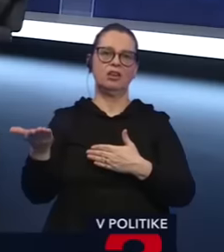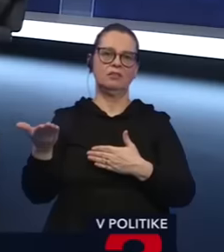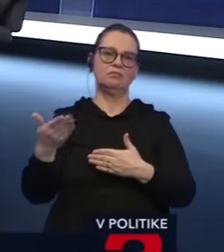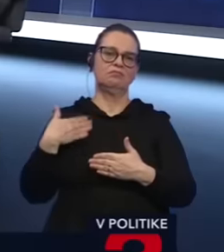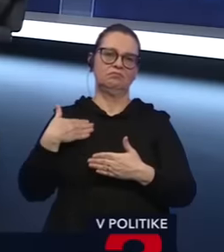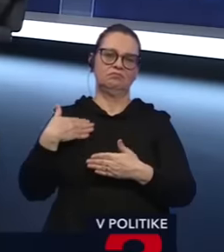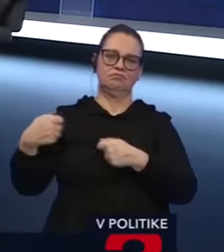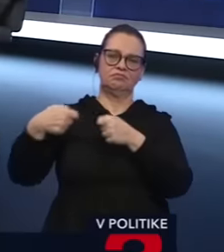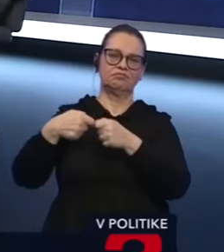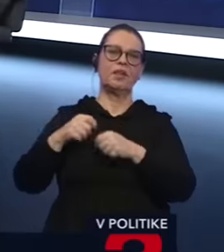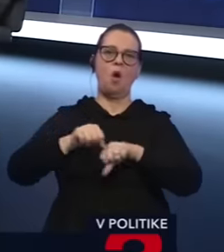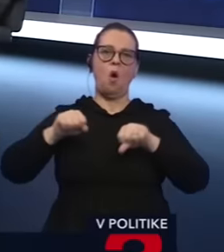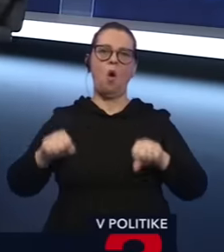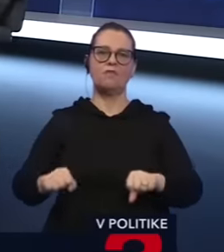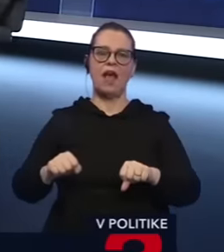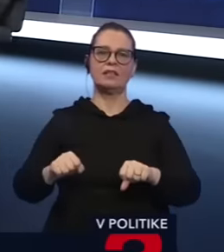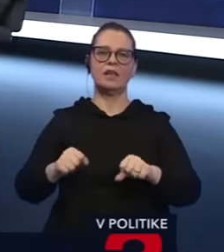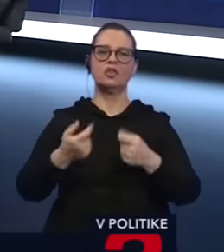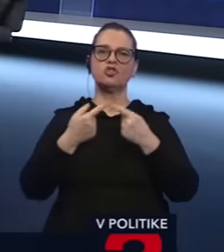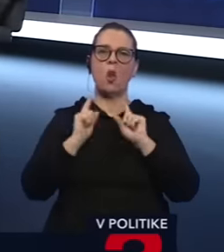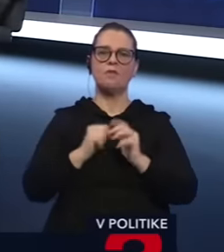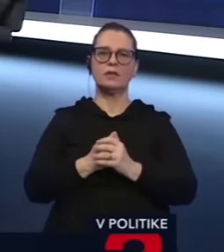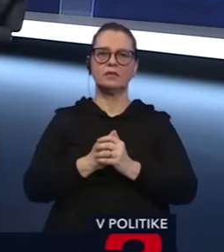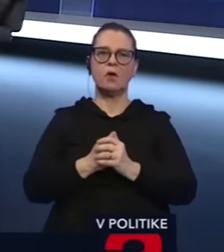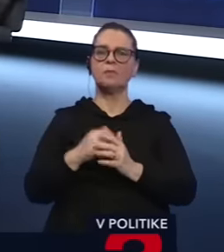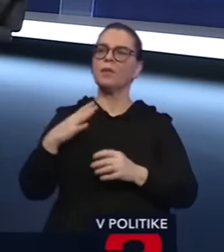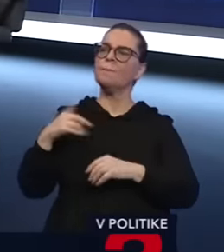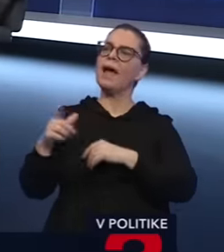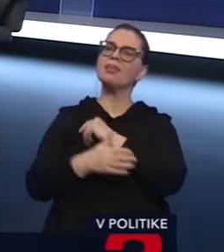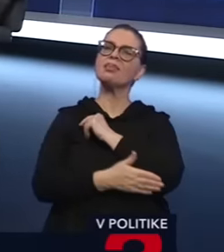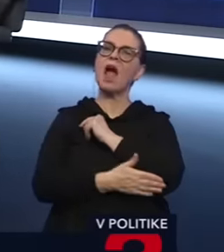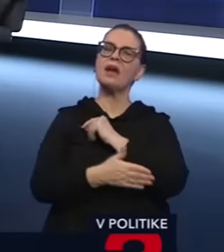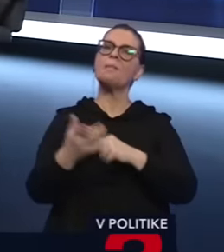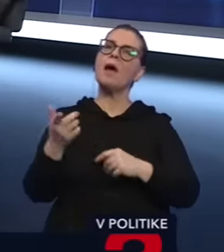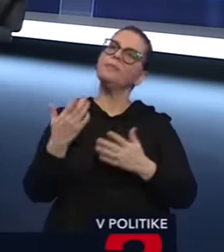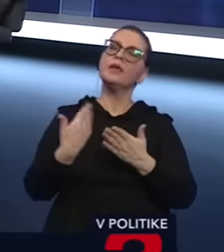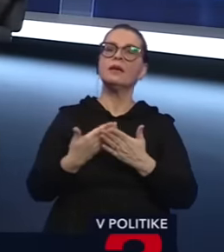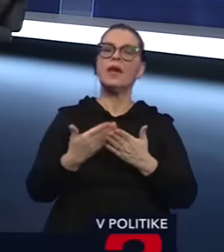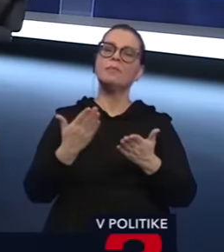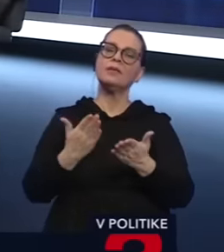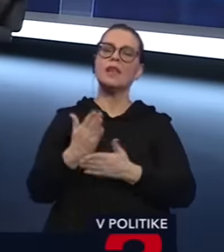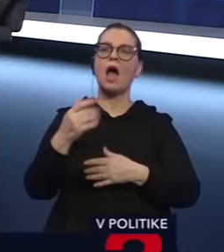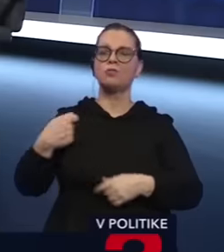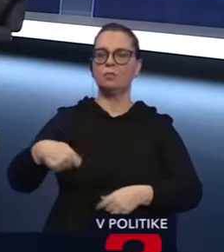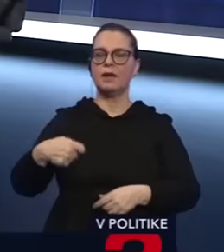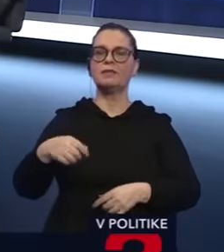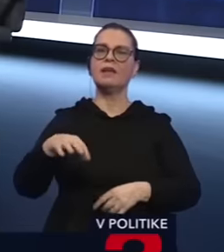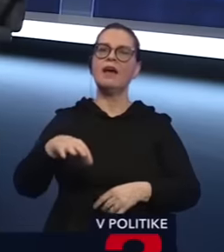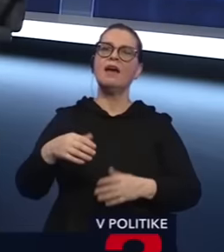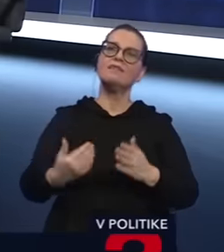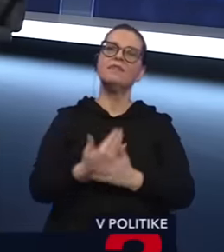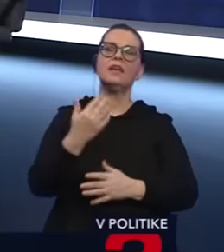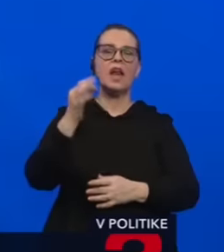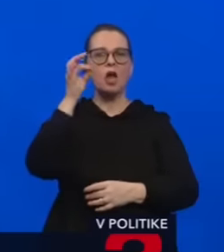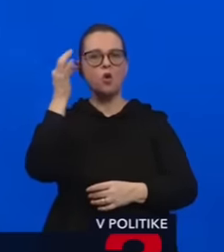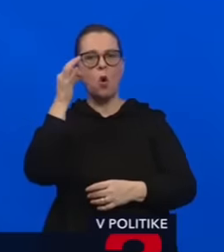Pán vicepremiér, čo bude robiť koalícia, ak by sa náhodou stalo, že prezidentské voľby vyhra Ivan Korčok a